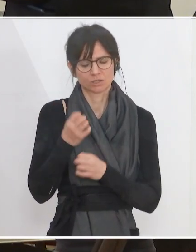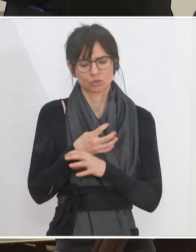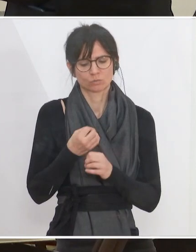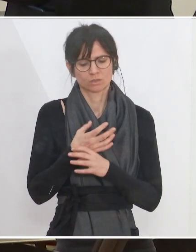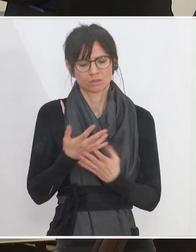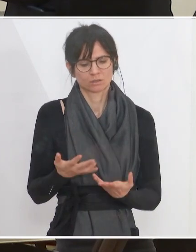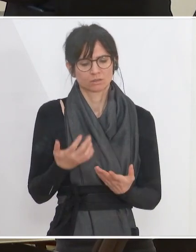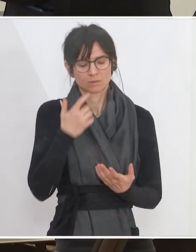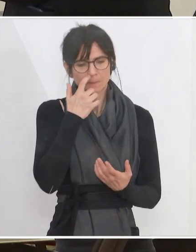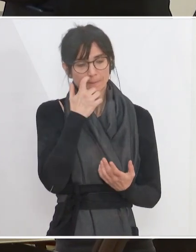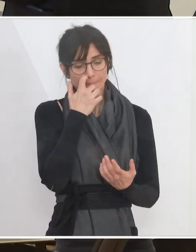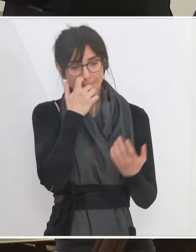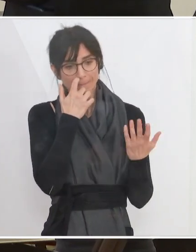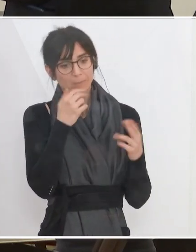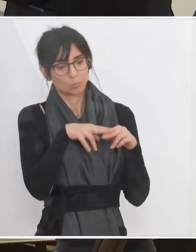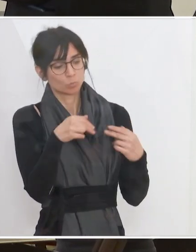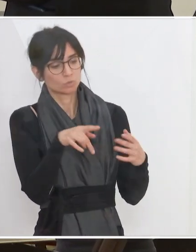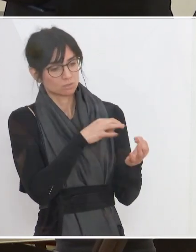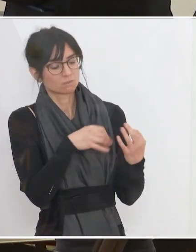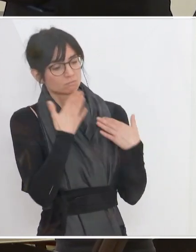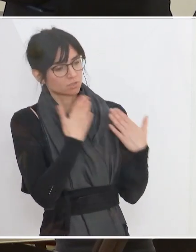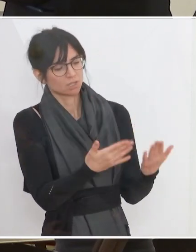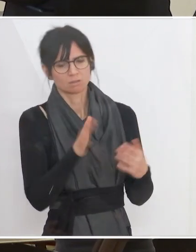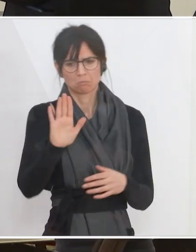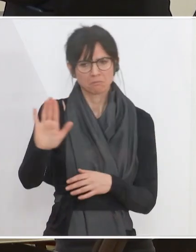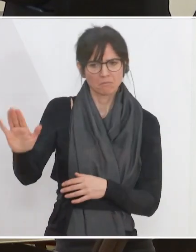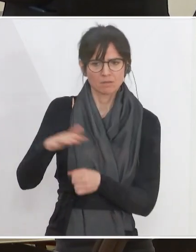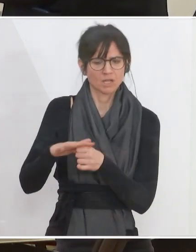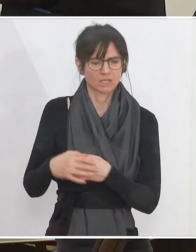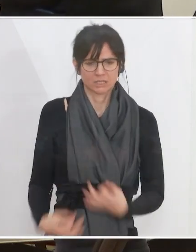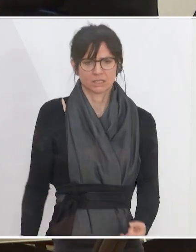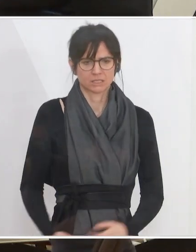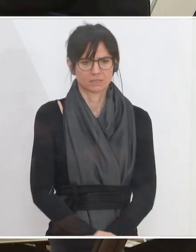das begrüßen wir, danken den Herrn Bundeskanzler dafür, aber Ihren Bereich nicht.